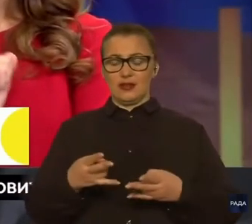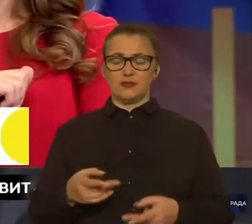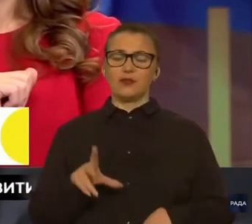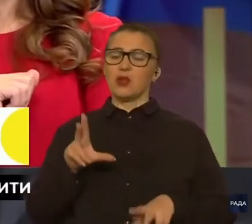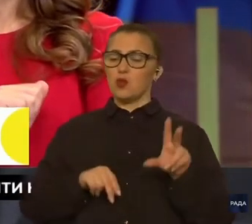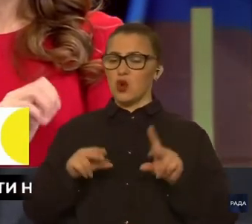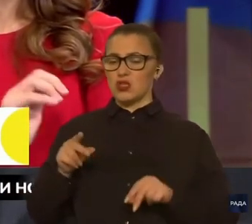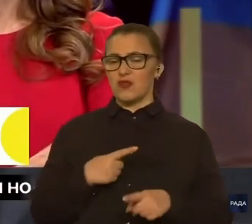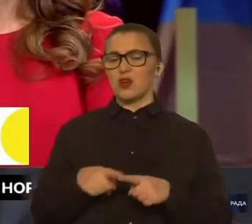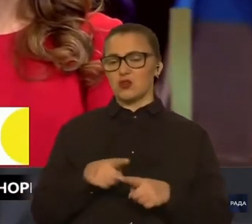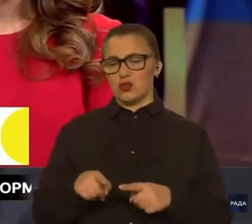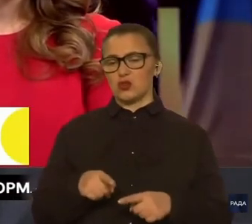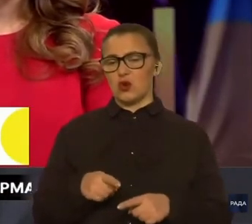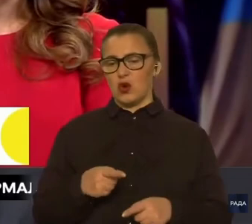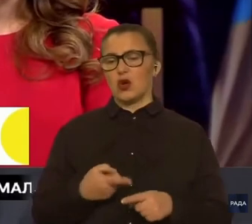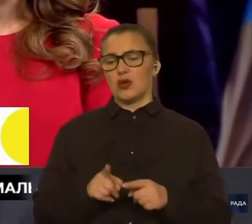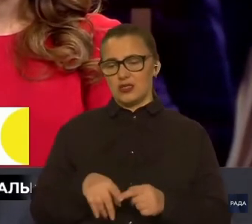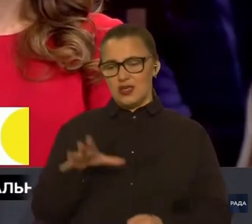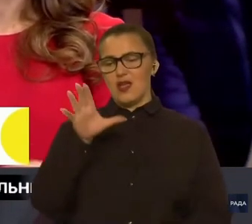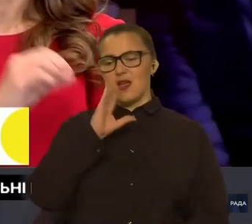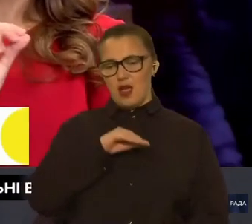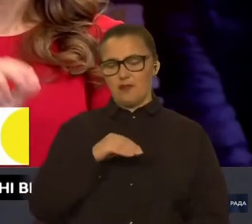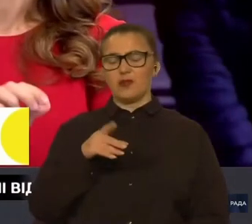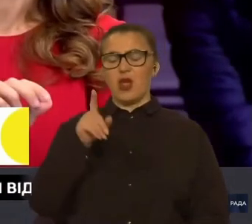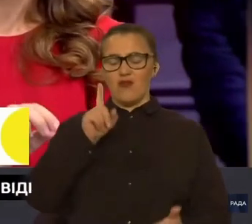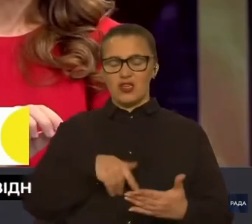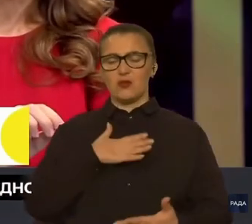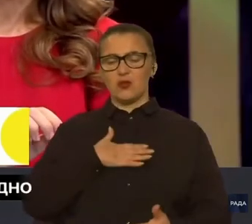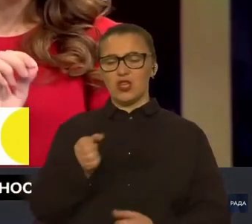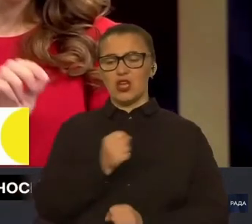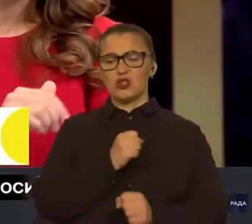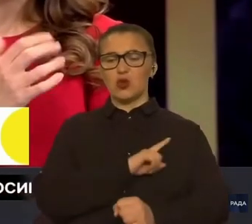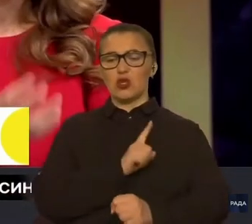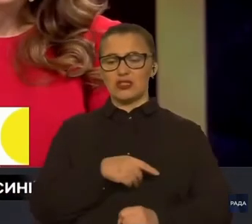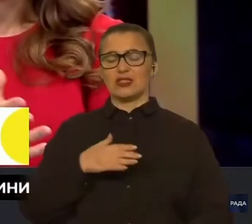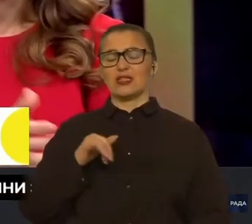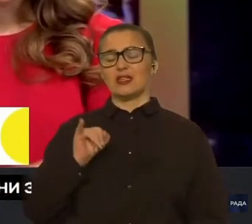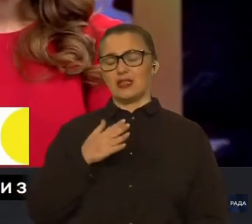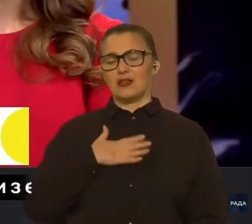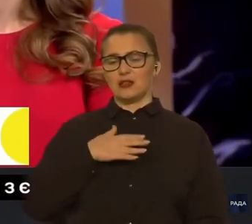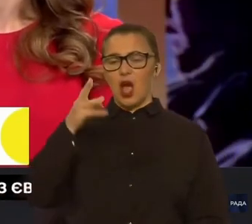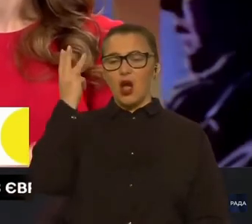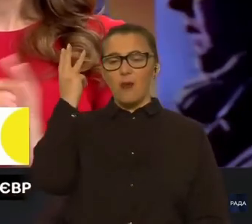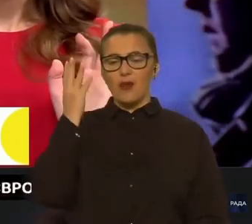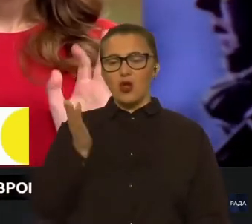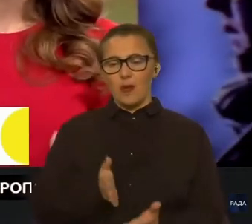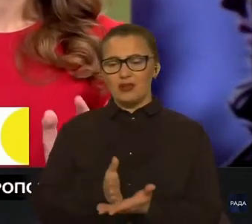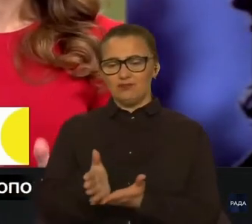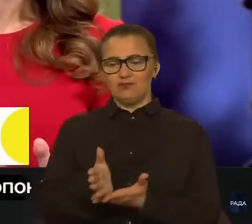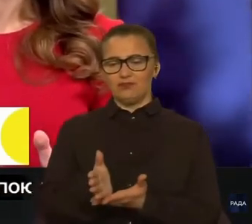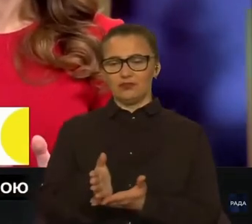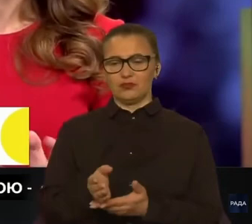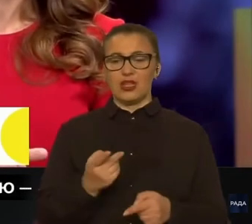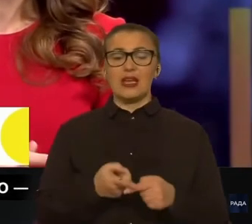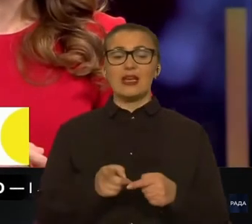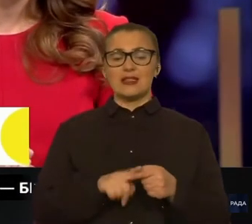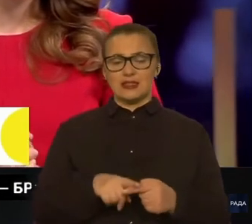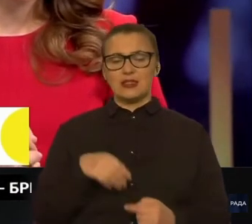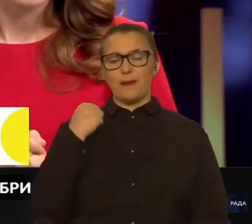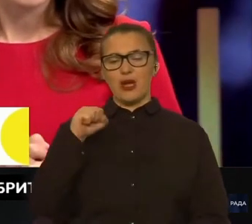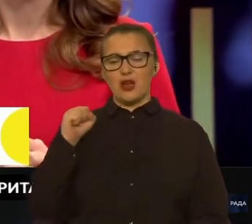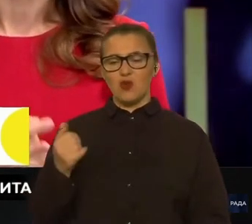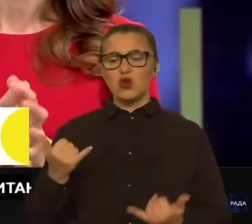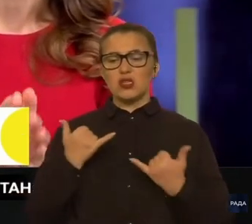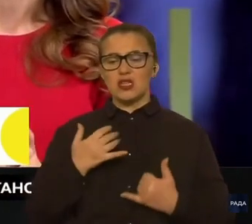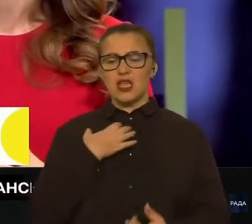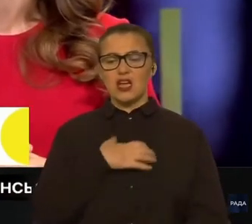в нас це вдасться, віримо в наші збройні сили і в наш дипломатичний фронт, бо тут і ці перемоги для нас